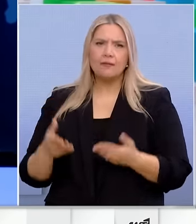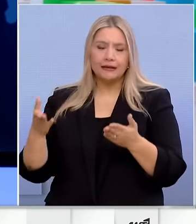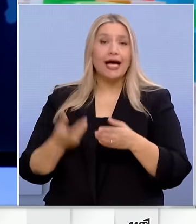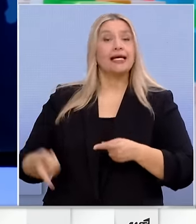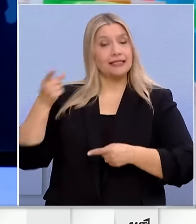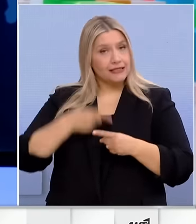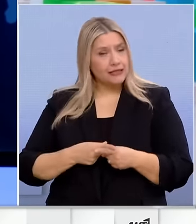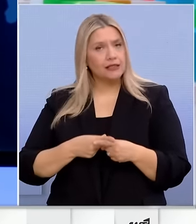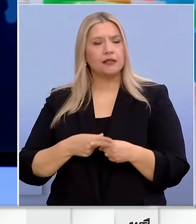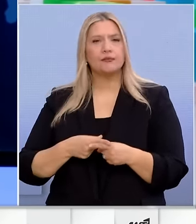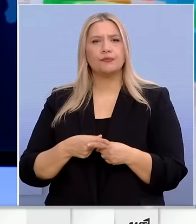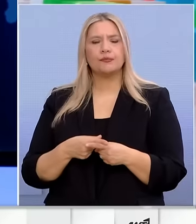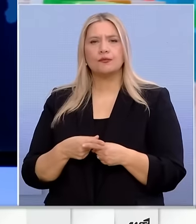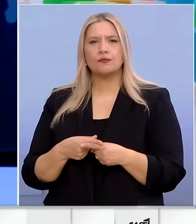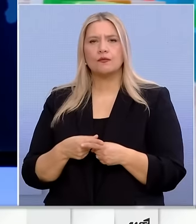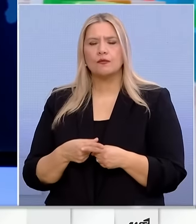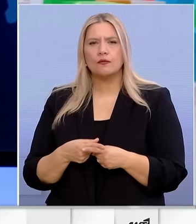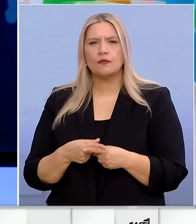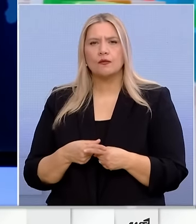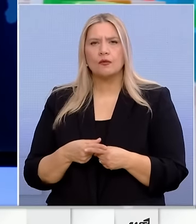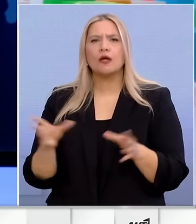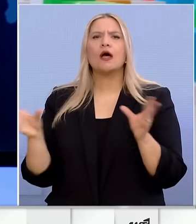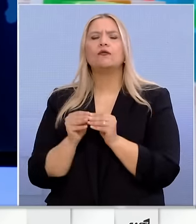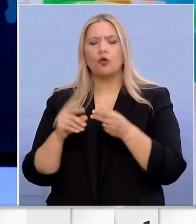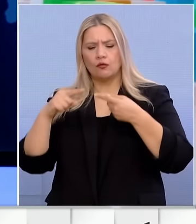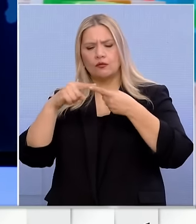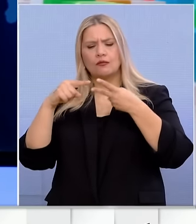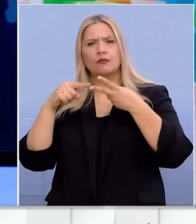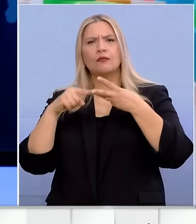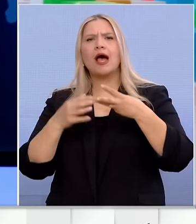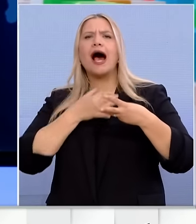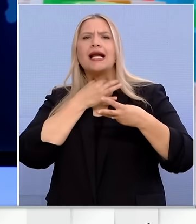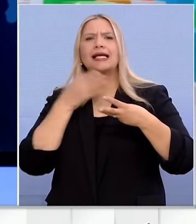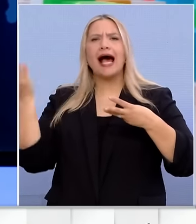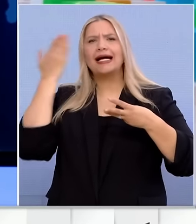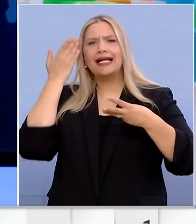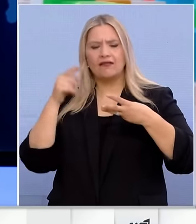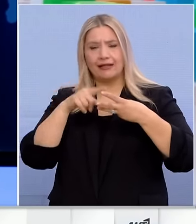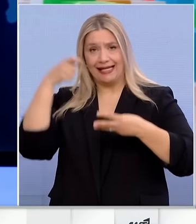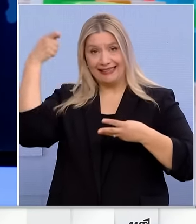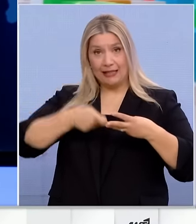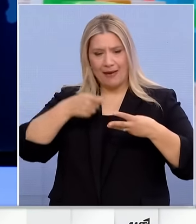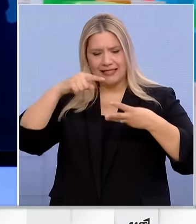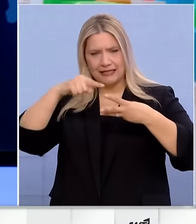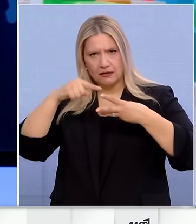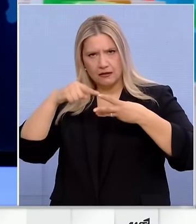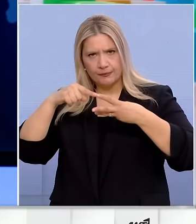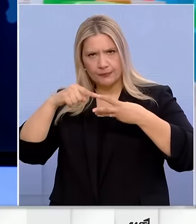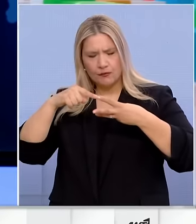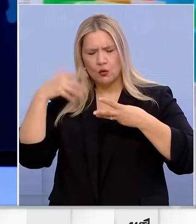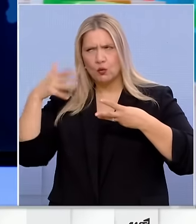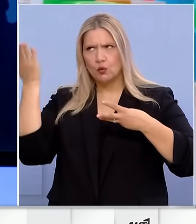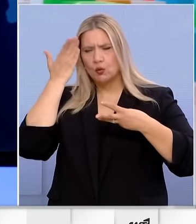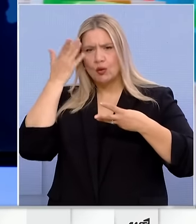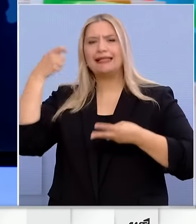υπόψη ότι υπάρχει αυτό το τρίπτυχο της ακρίβειας είναι οι τιμές που είναι πολύ